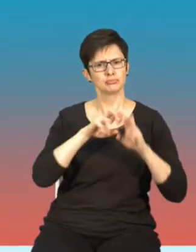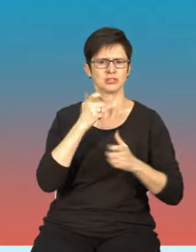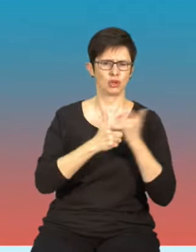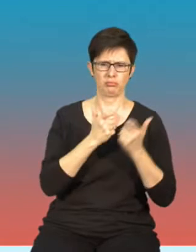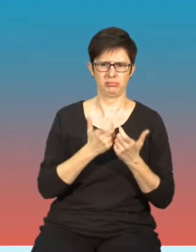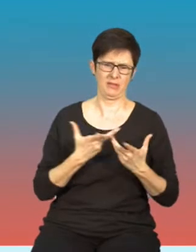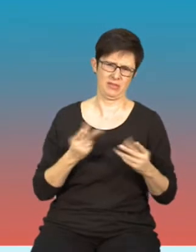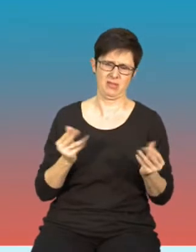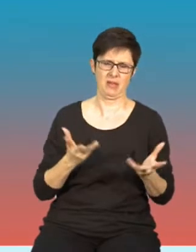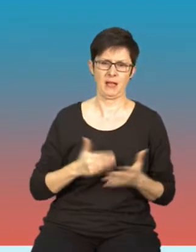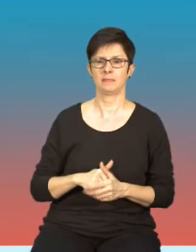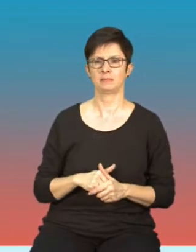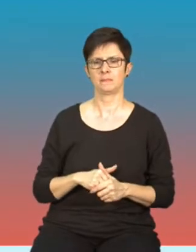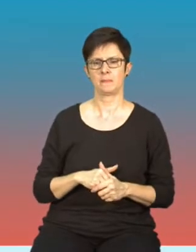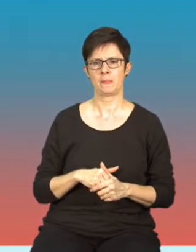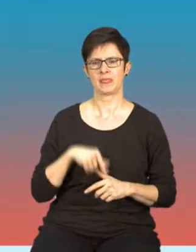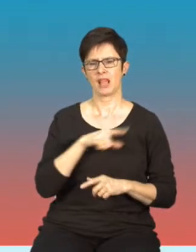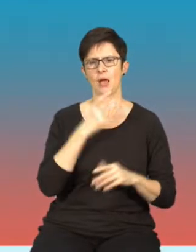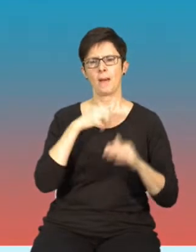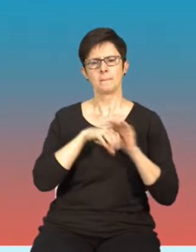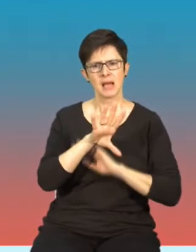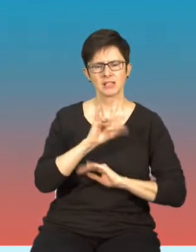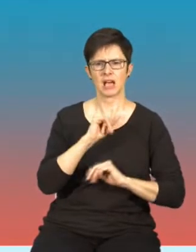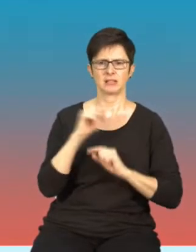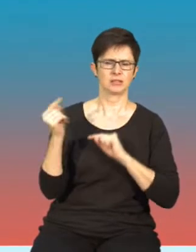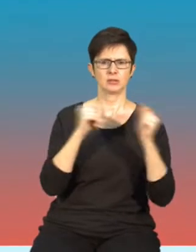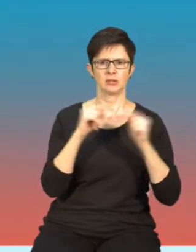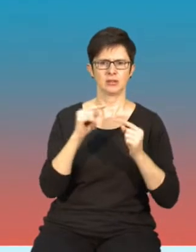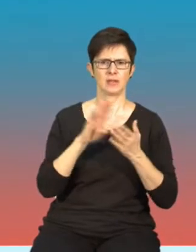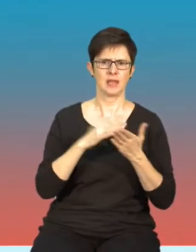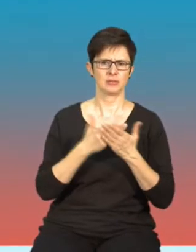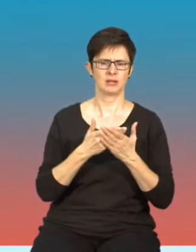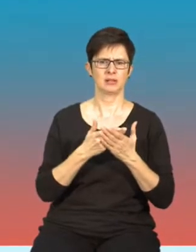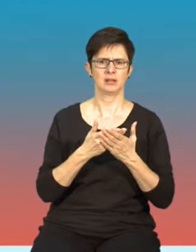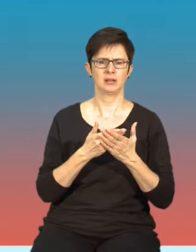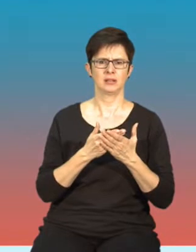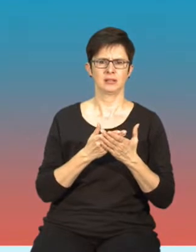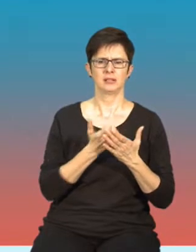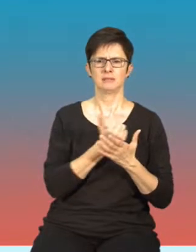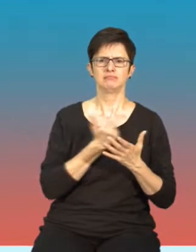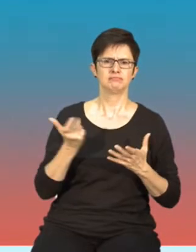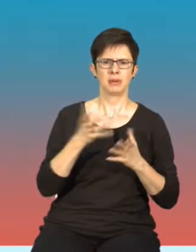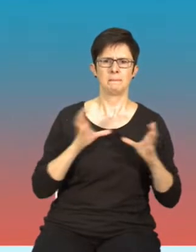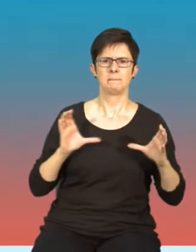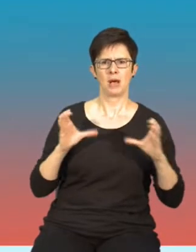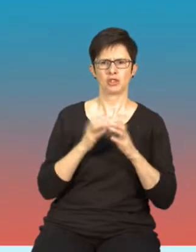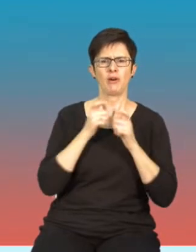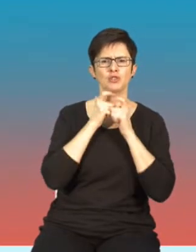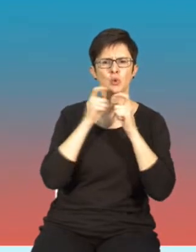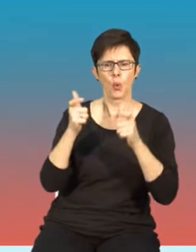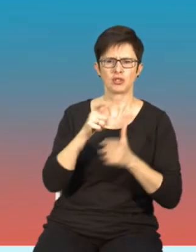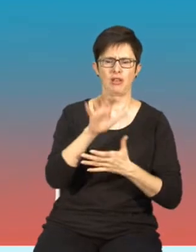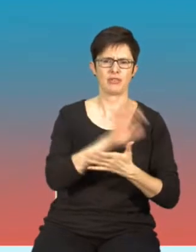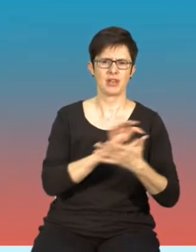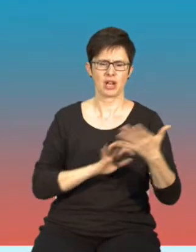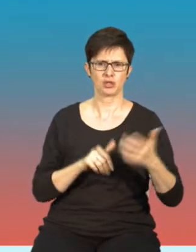w mediach, jak i w dyskusji publiczną kwestie takiej jak na przykład masowe zgłaszanie jakichś treści, które miałoby